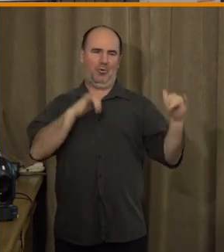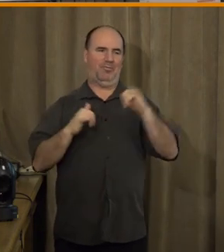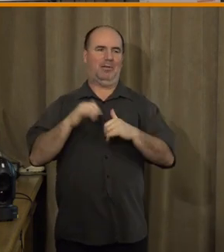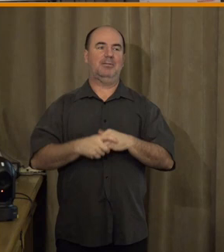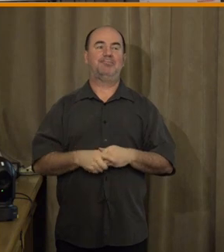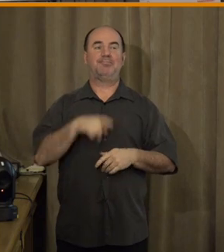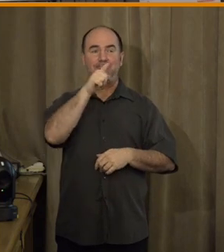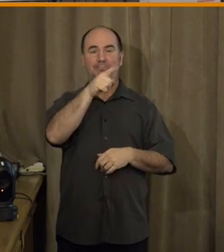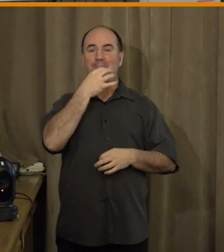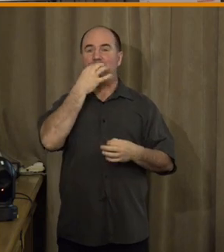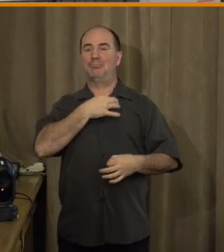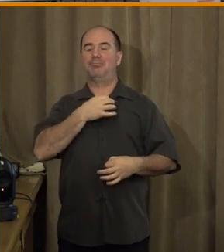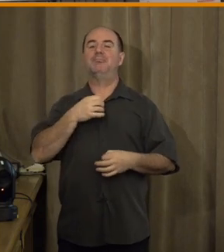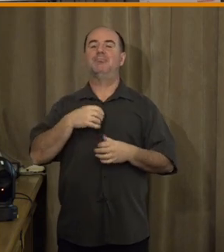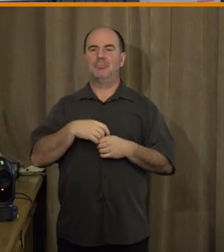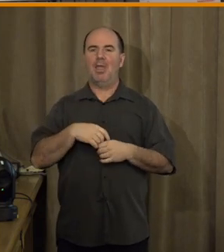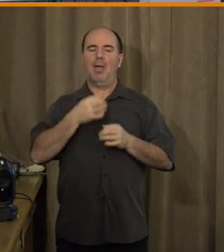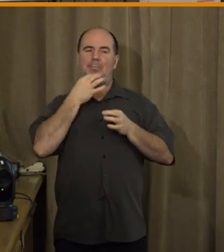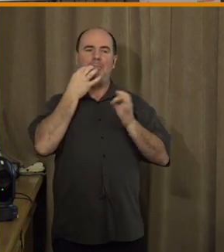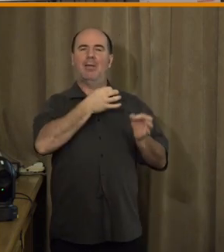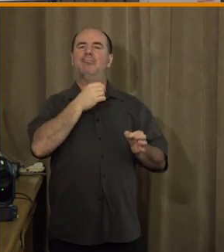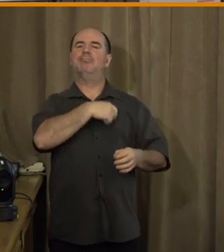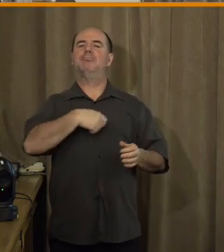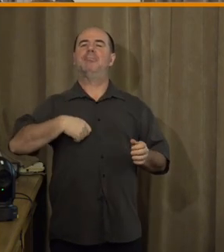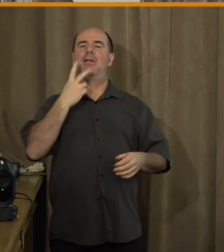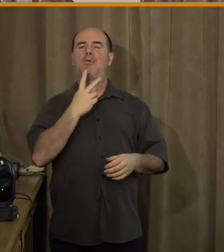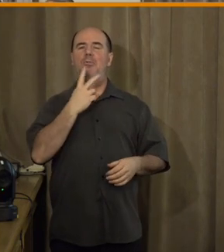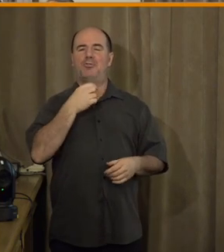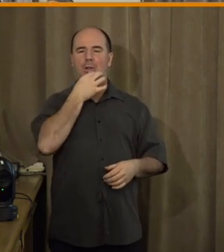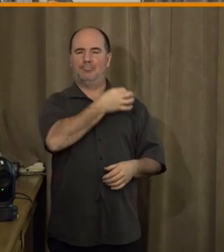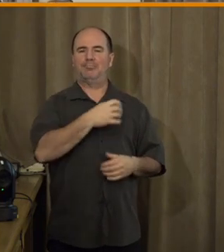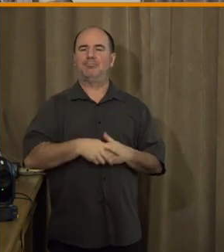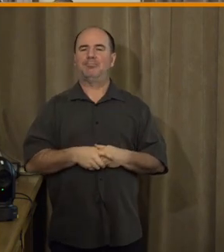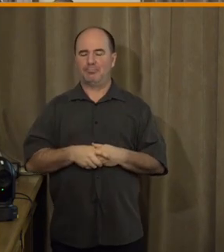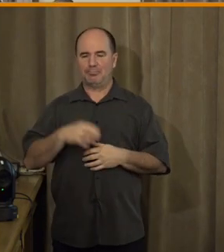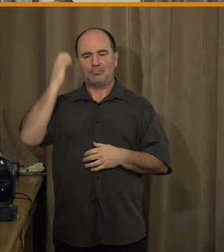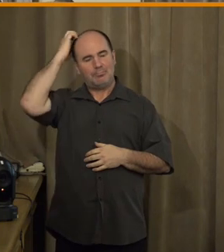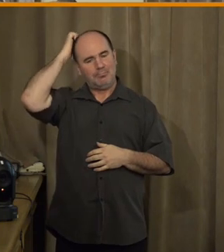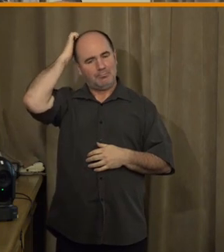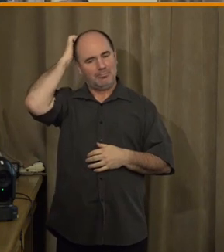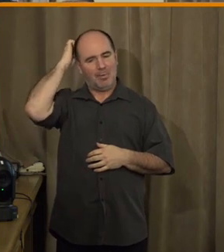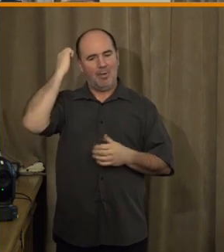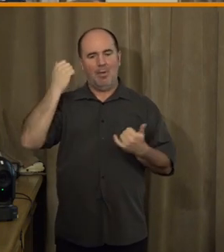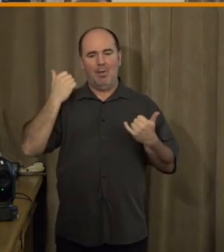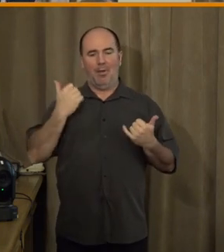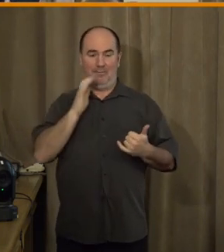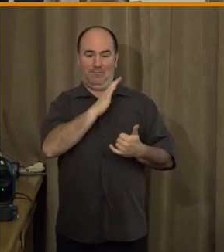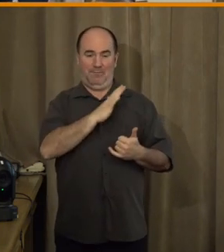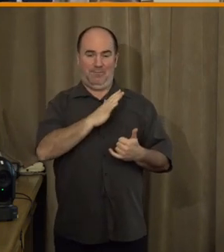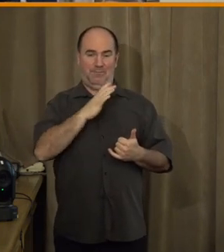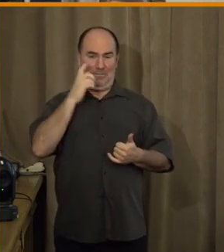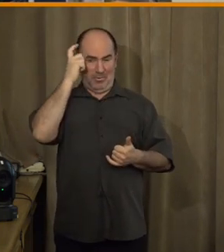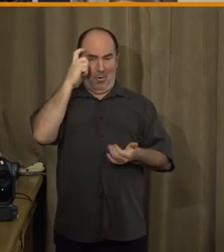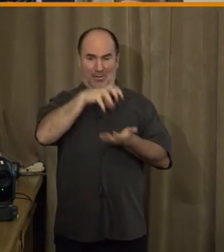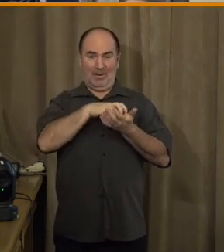Dobrý den, Jan Hořňovský, já jsem tam pana obořila, jestli v podstatě za vaší organizaci, nebo byste byli v podstatě pro něco jako